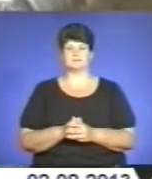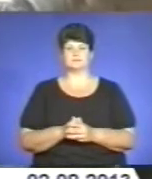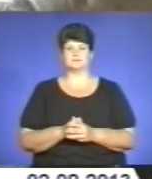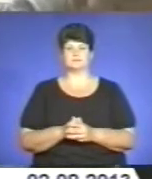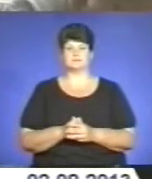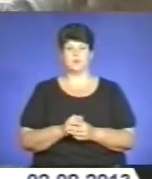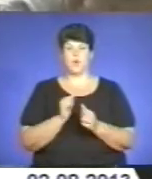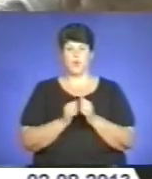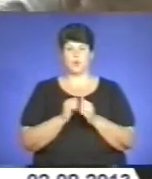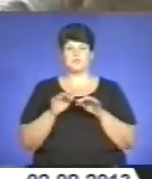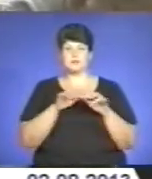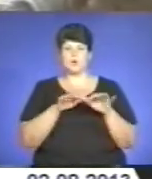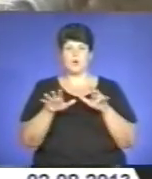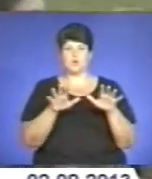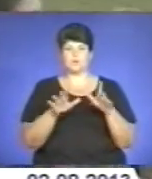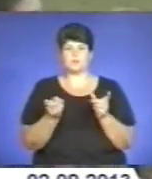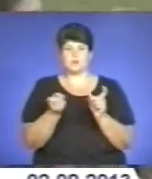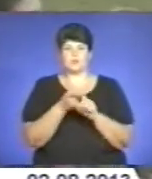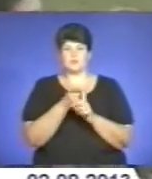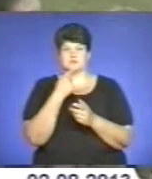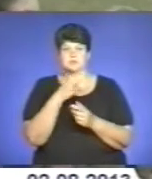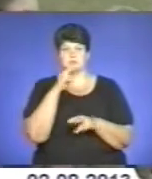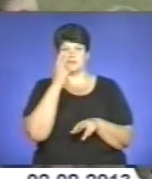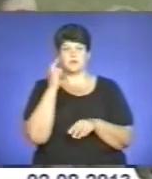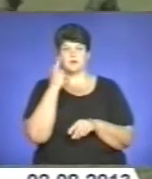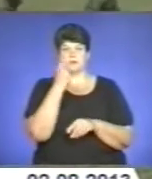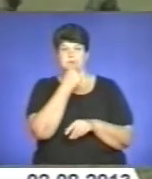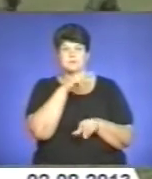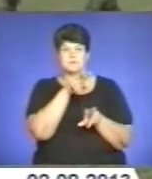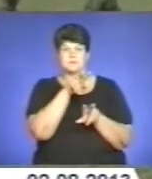Кожен рух правоохоронців приколував до себе погляди десятків дітей.